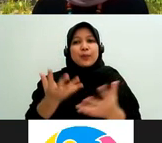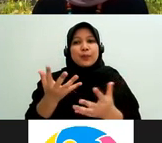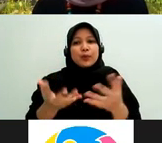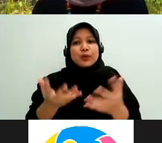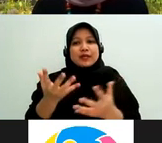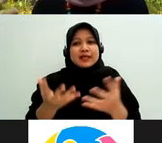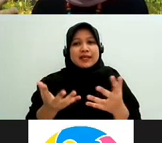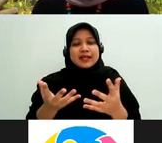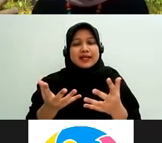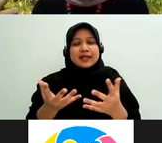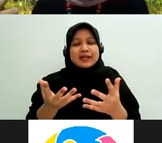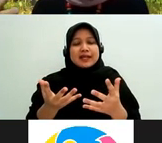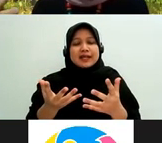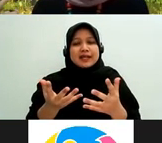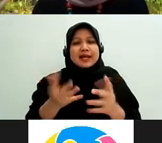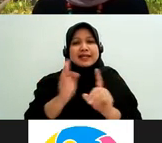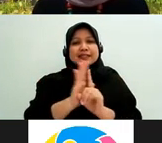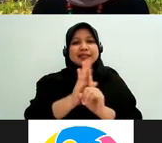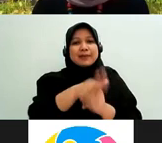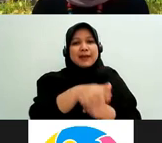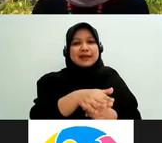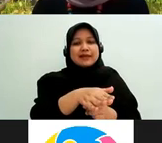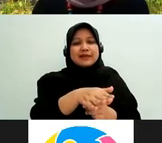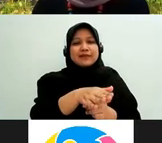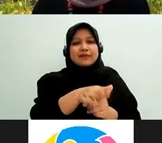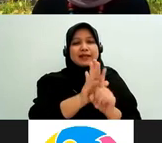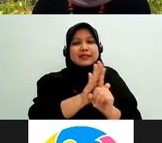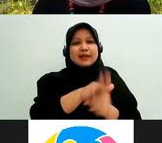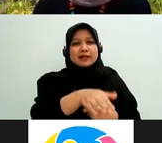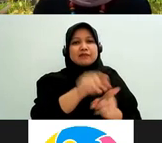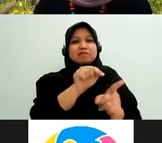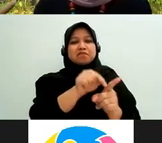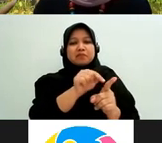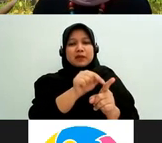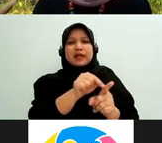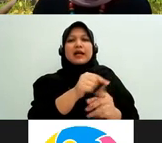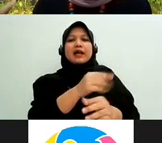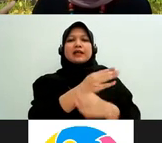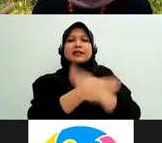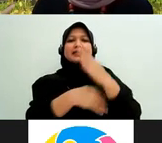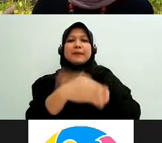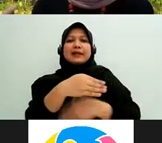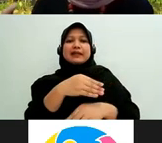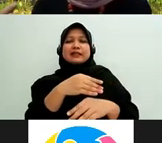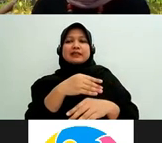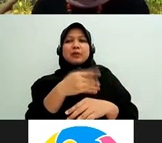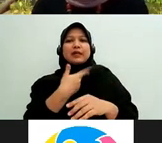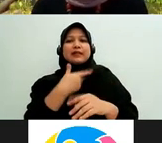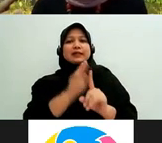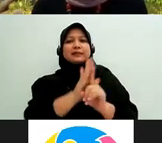merugikan sahabat difabel yang berhadapan dengan hukum ini ini saya mungkin perlu agak